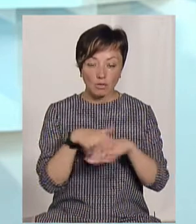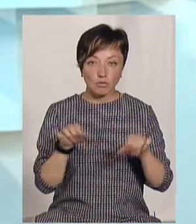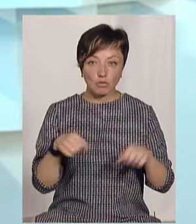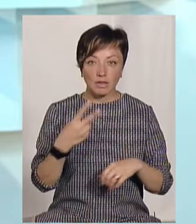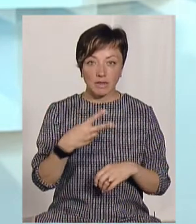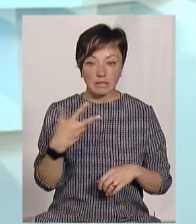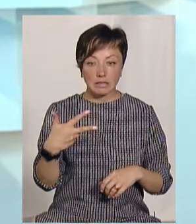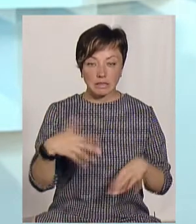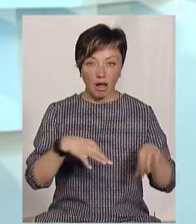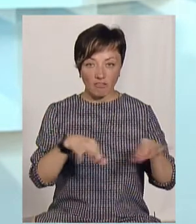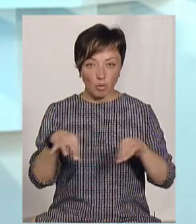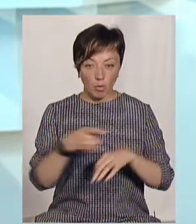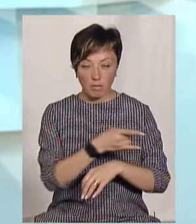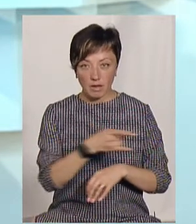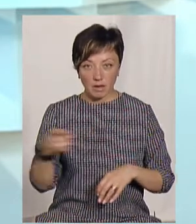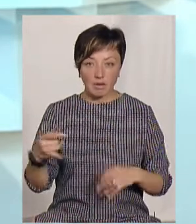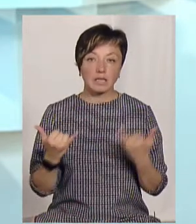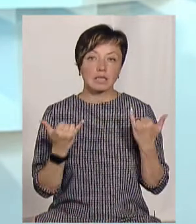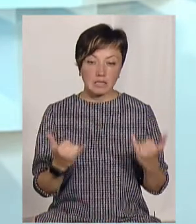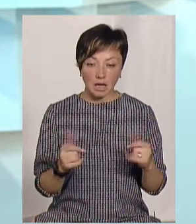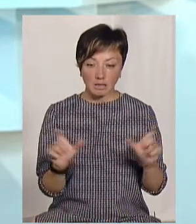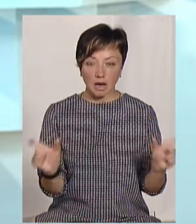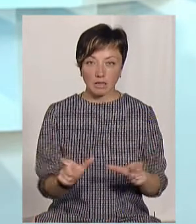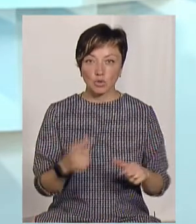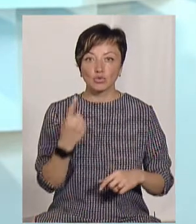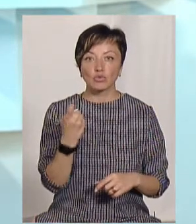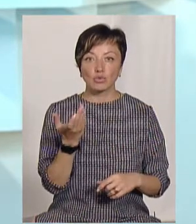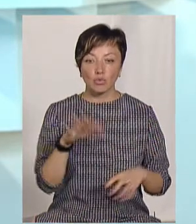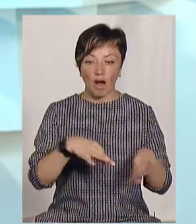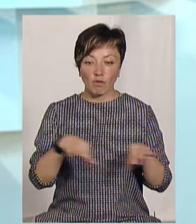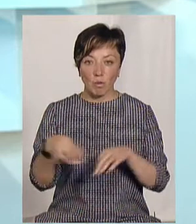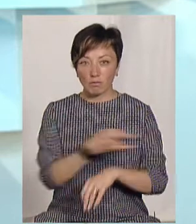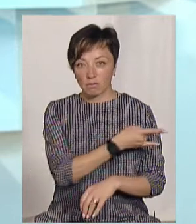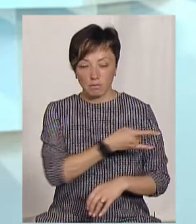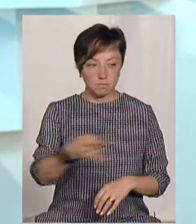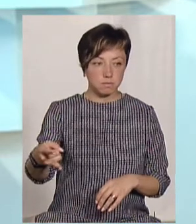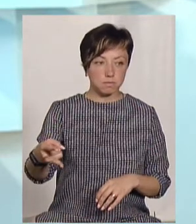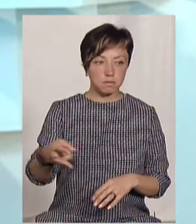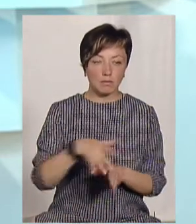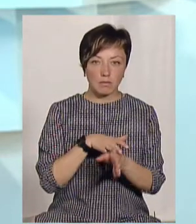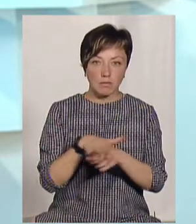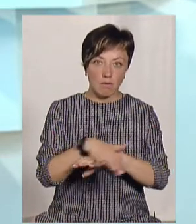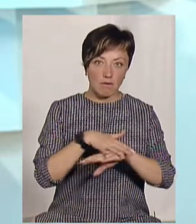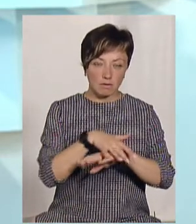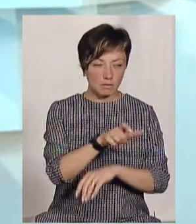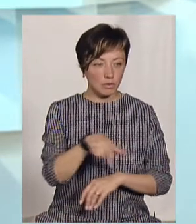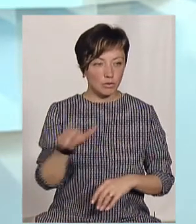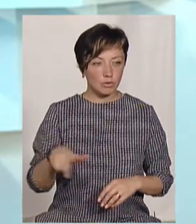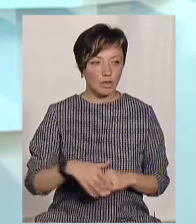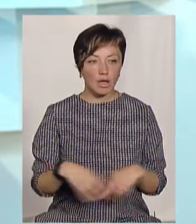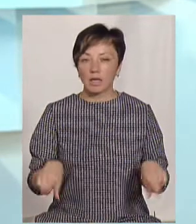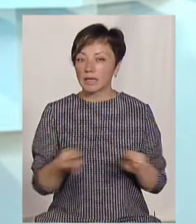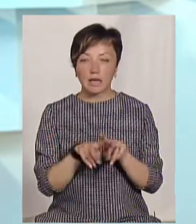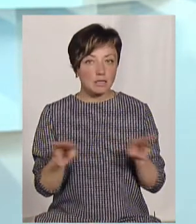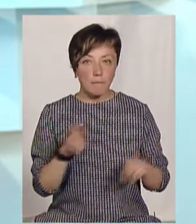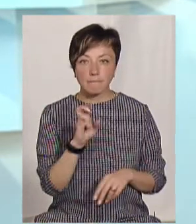знаходитись 20-30 автомобілів, то зараз під час карантину 100 автомобілів, мінімум, там, просто натовпи вже народу. Так само Бакота.